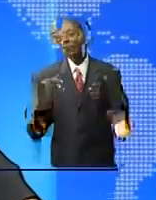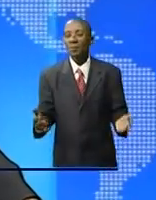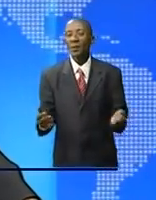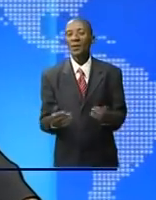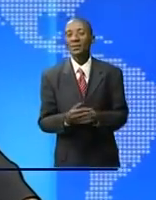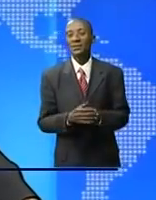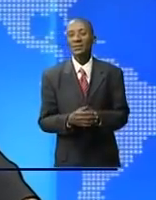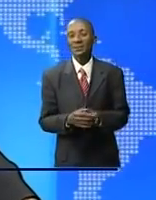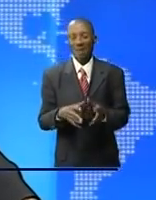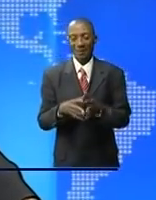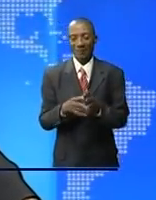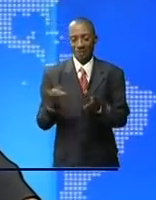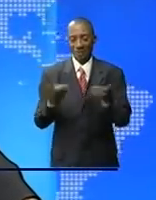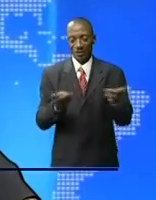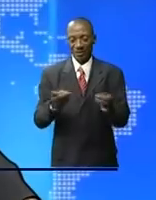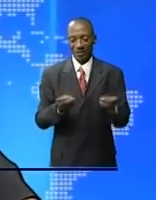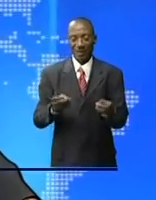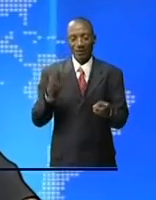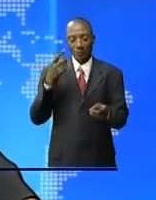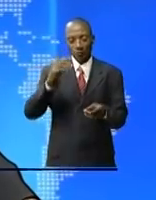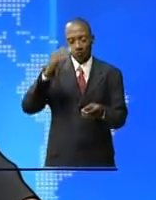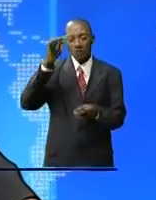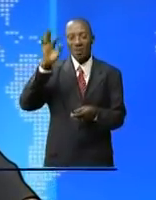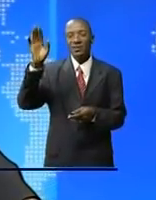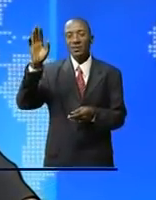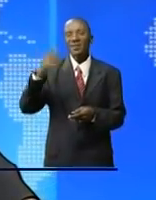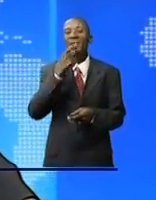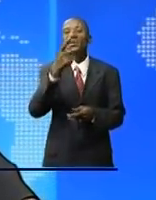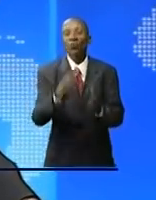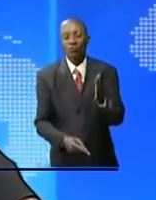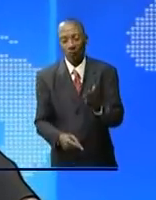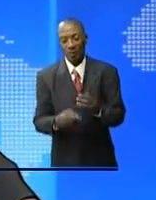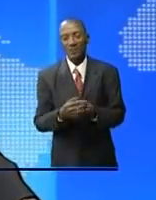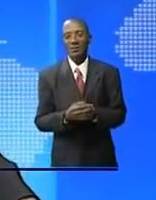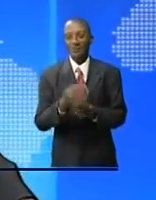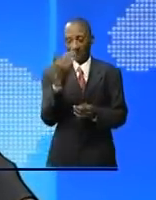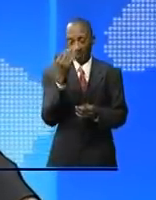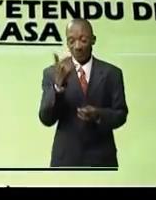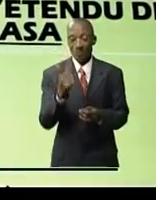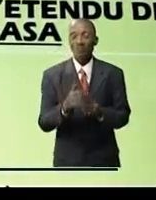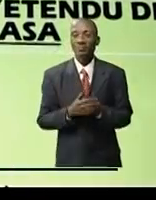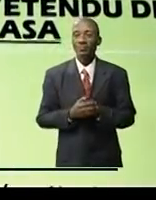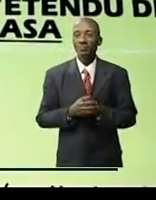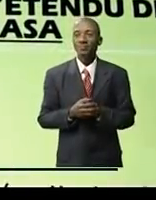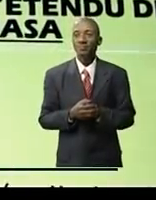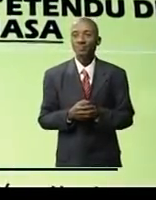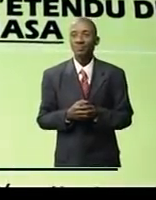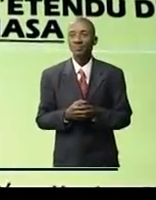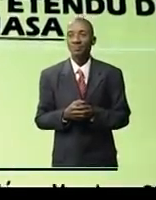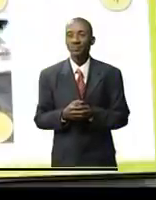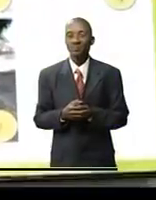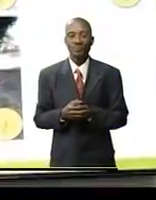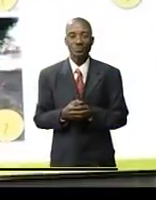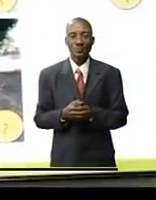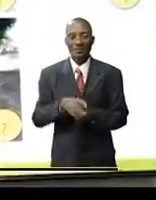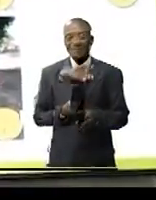l'université de Kinshasa le professeur Jean-Marie Kembe Grasse Maosso pour le reportage Lutter contre l'insalubrité à l